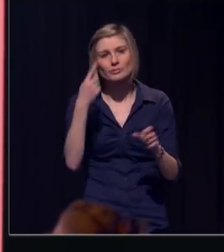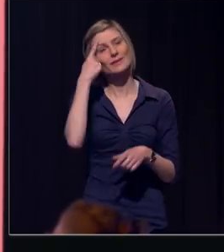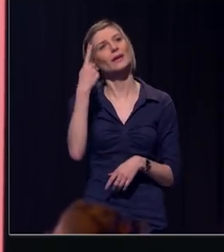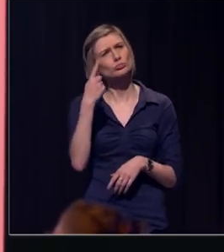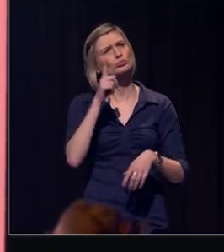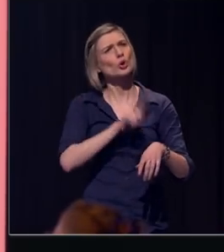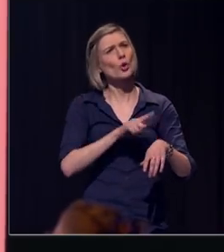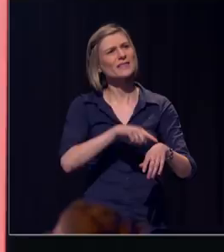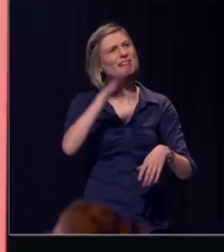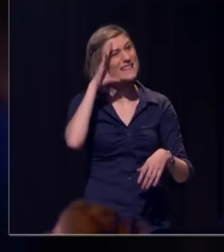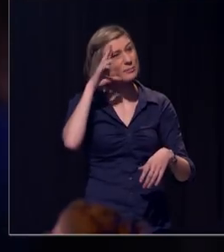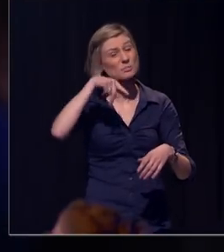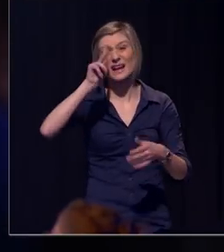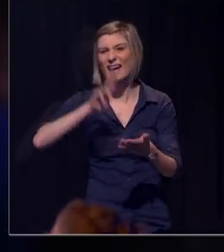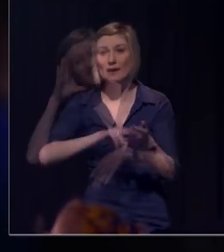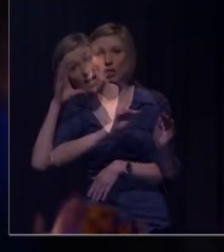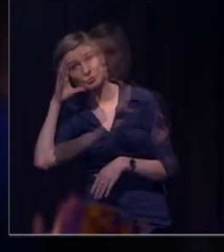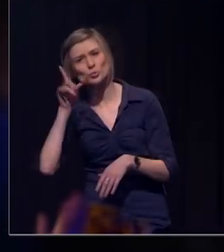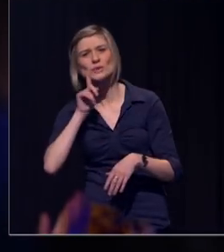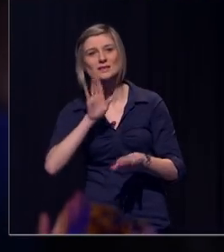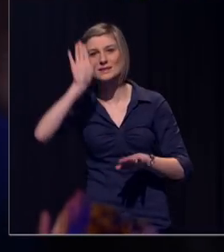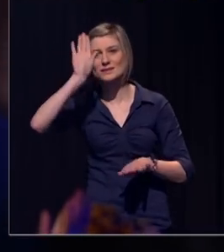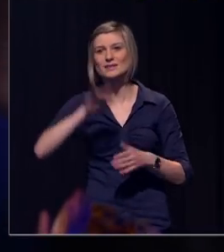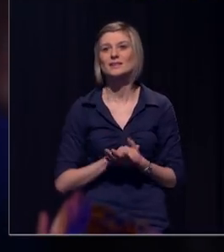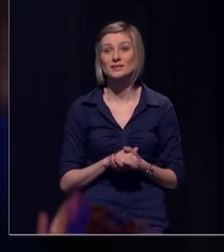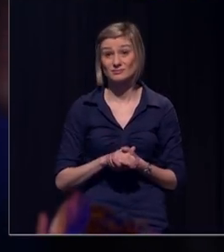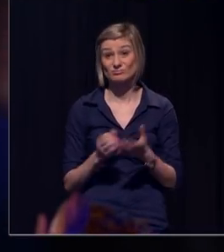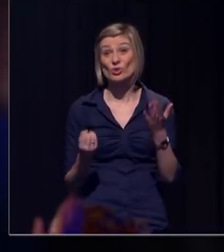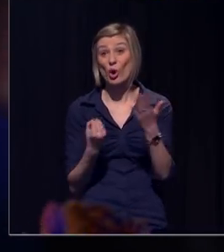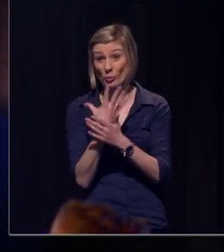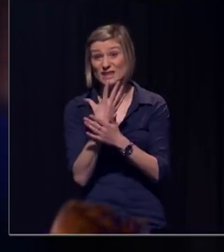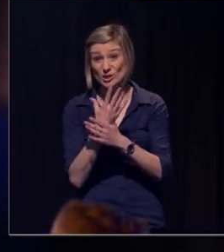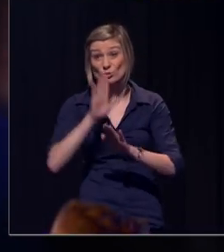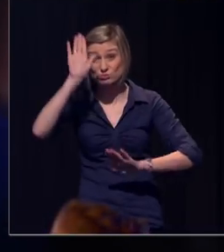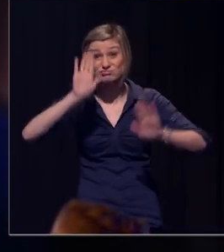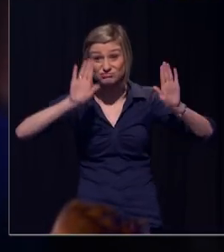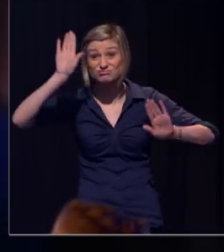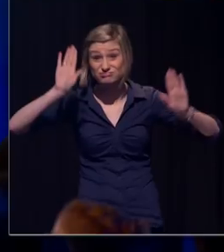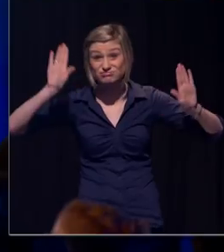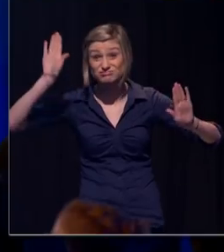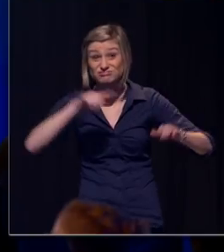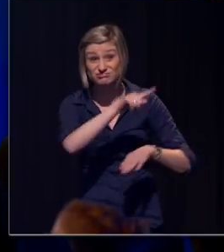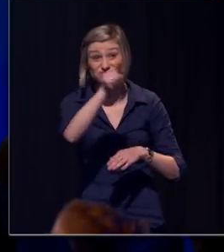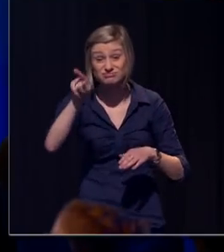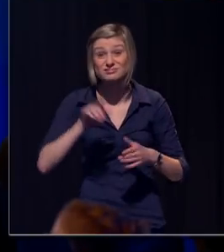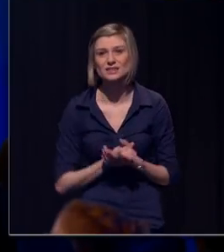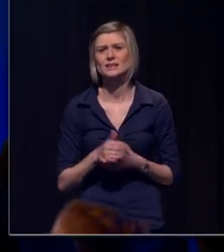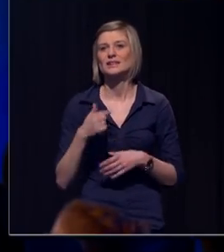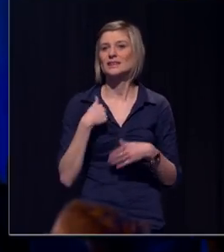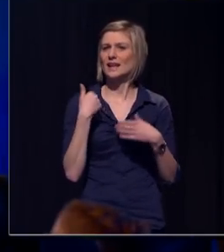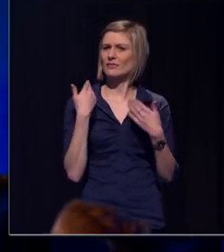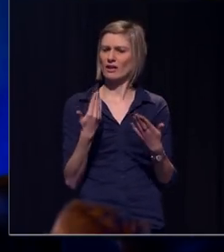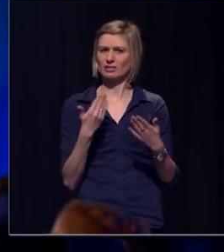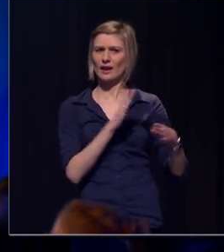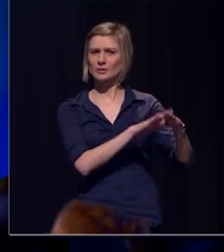dan ze eigenlijk gepland hadden? Je ziet dat er weer heel veel handen in de lucht gaan. En ik kom je vandaag vertellen dat ik dat